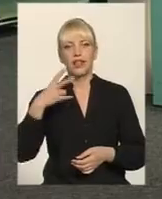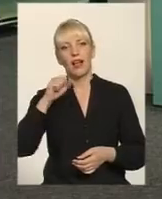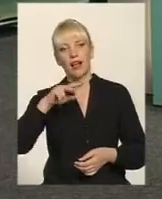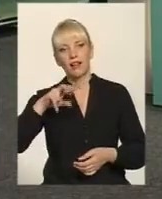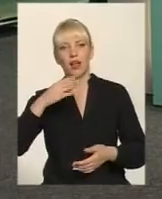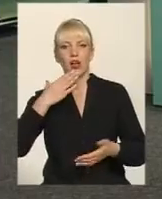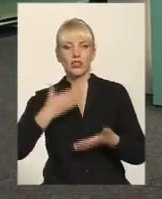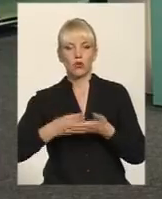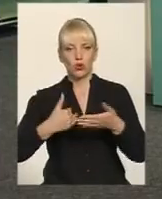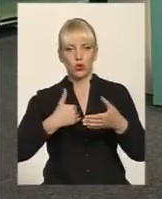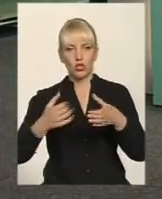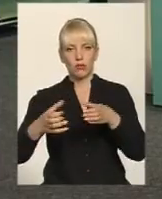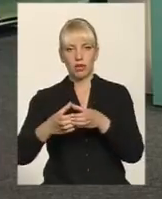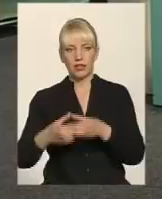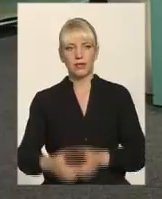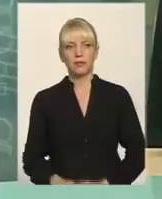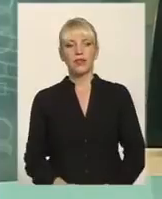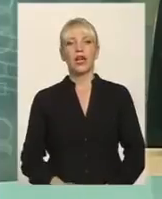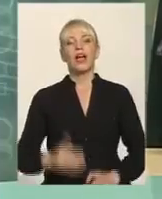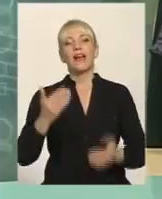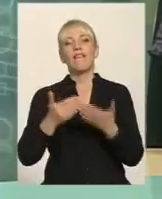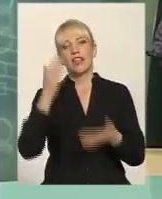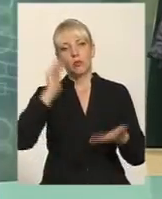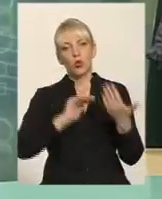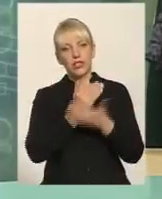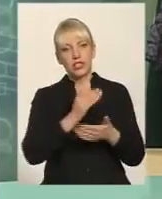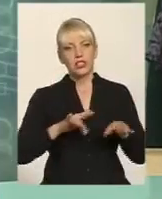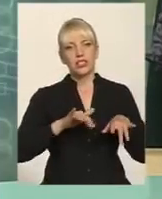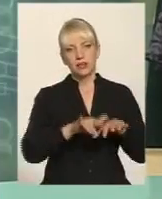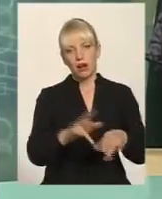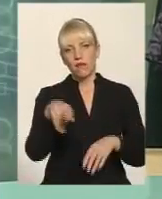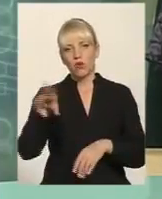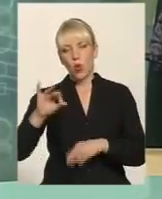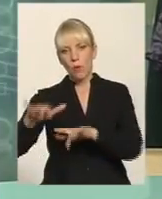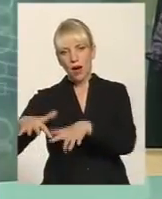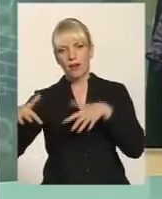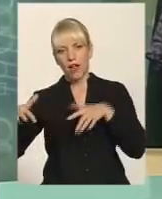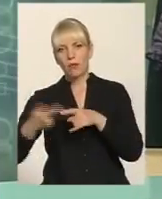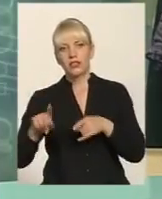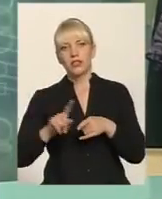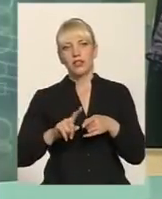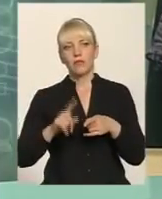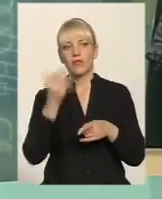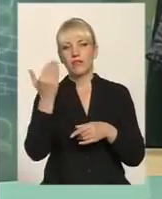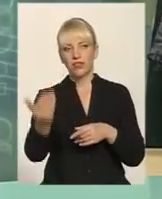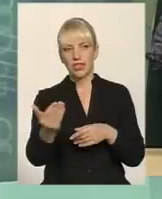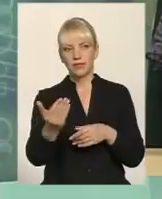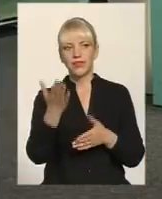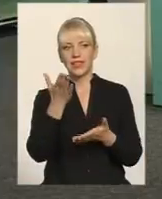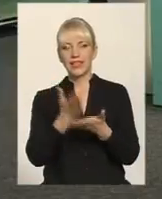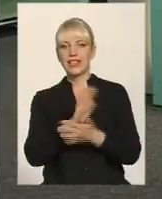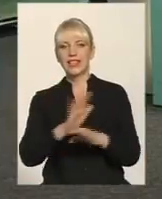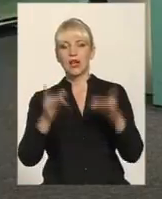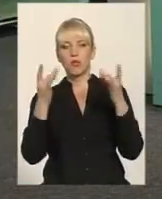політичних справ до парламентських. Ви є не просто